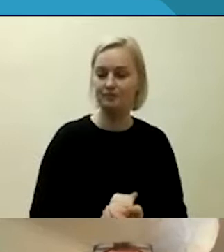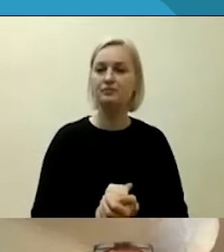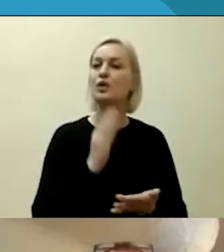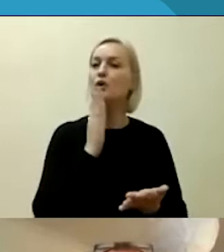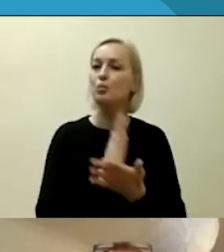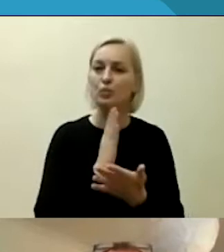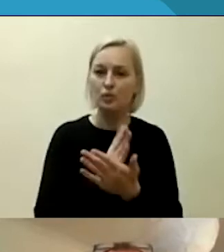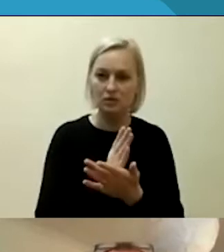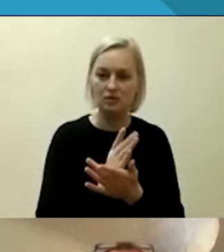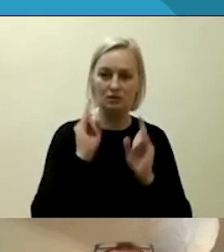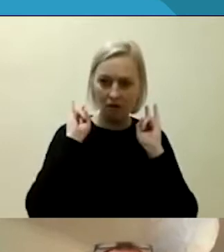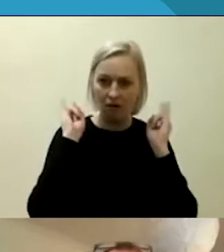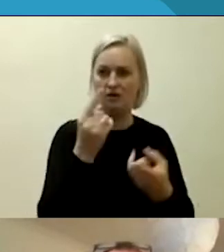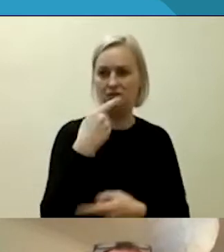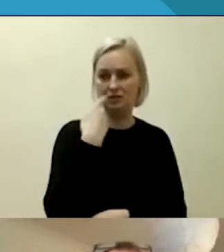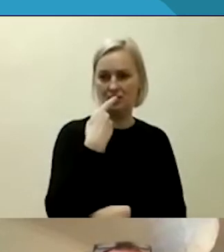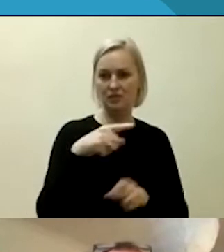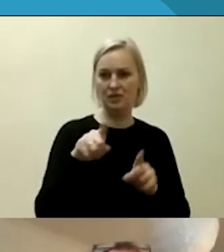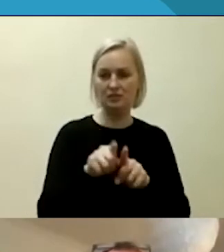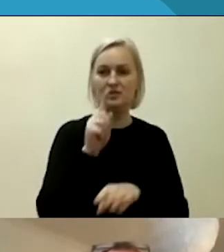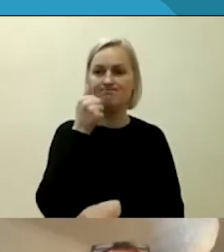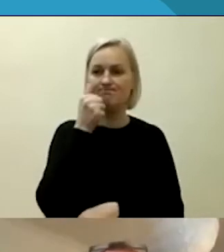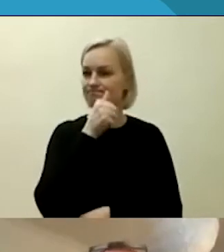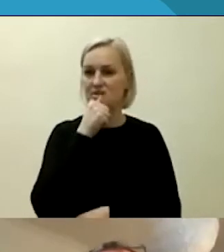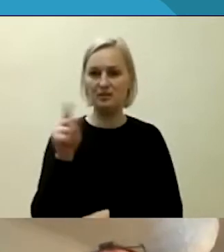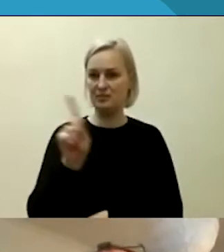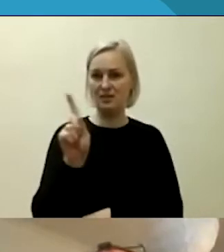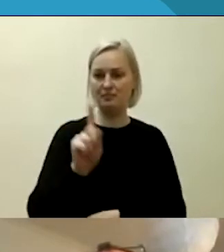kalbėti ir nutraukti tą tylą apie rasizmą.